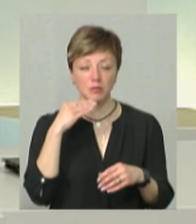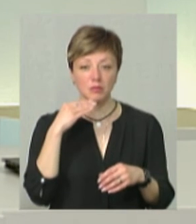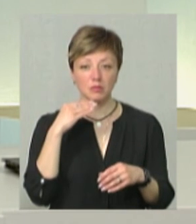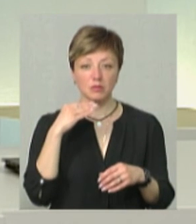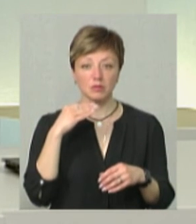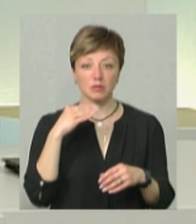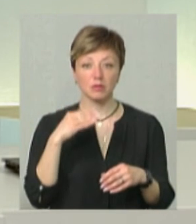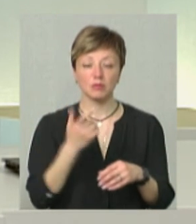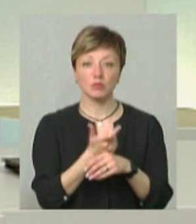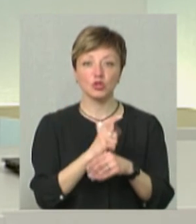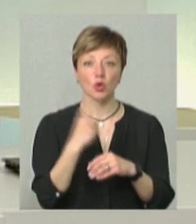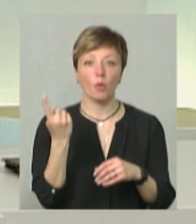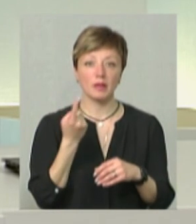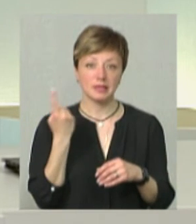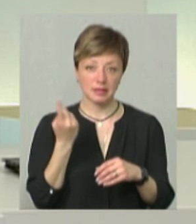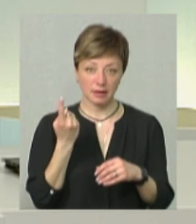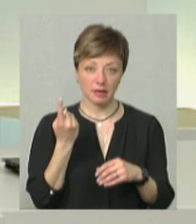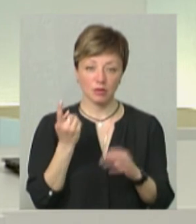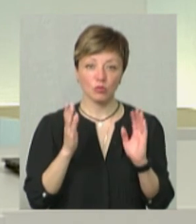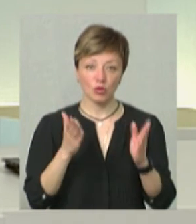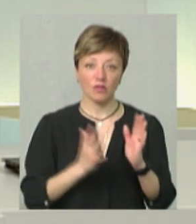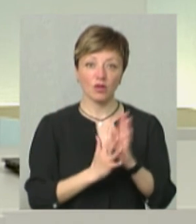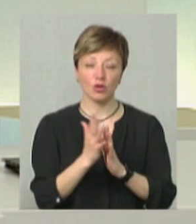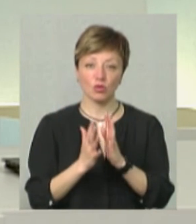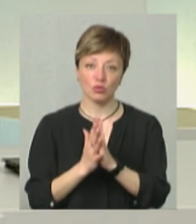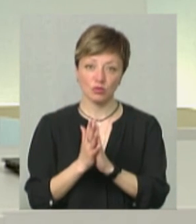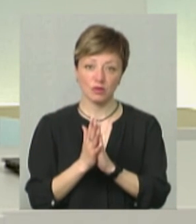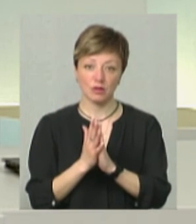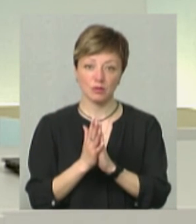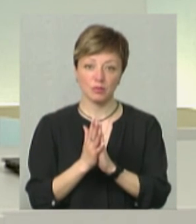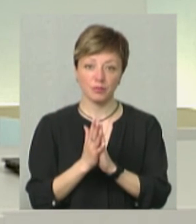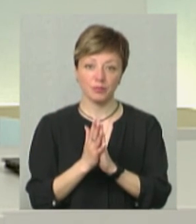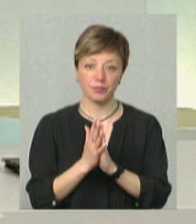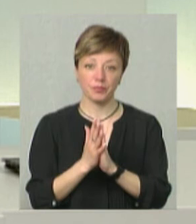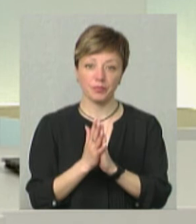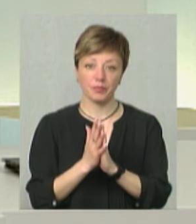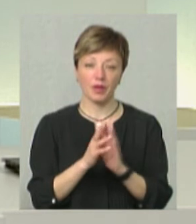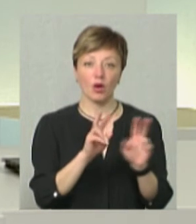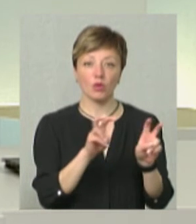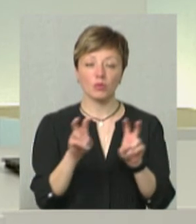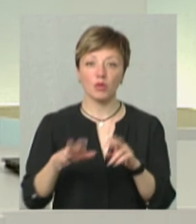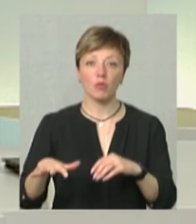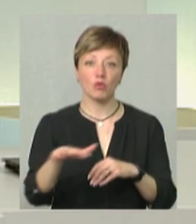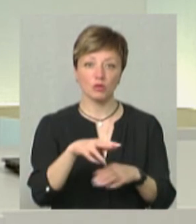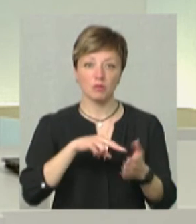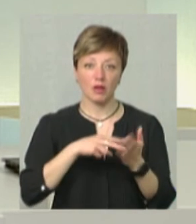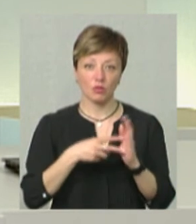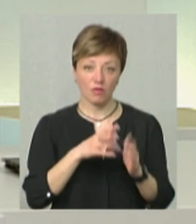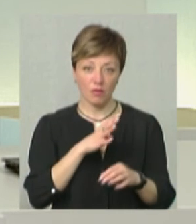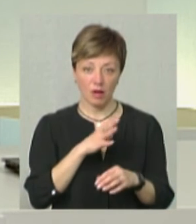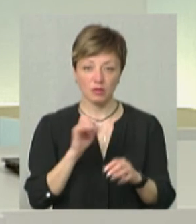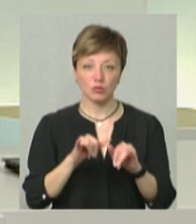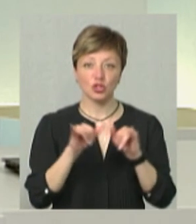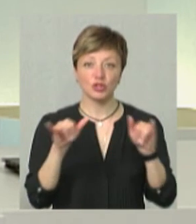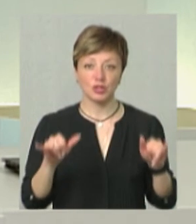більшість областей будуть вирощувати сльоз культури на тих площах, які планували. Дещо